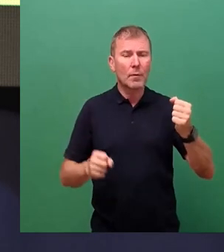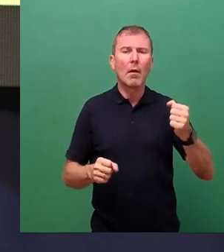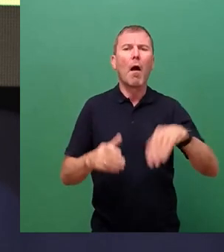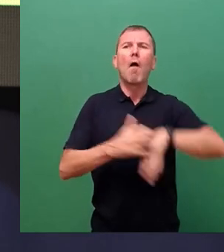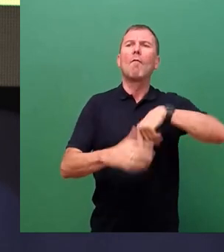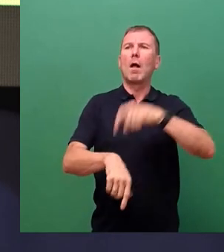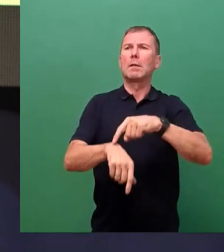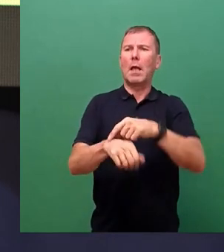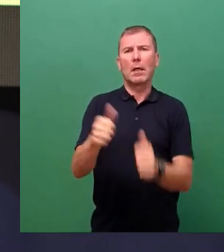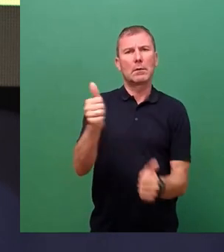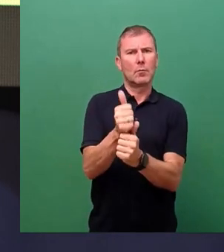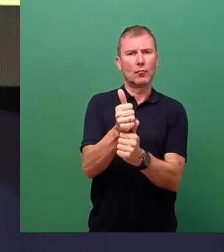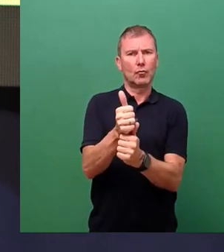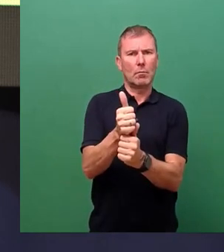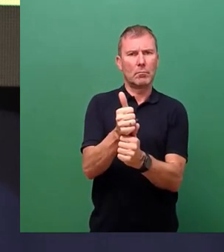kombiniert.